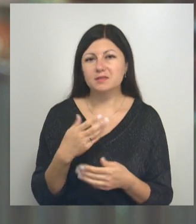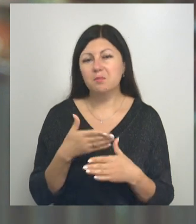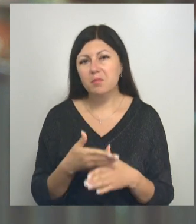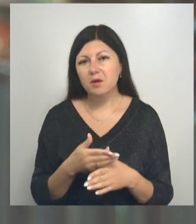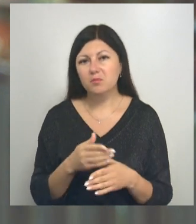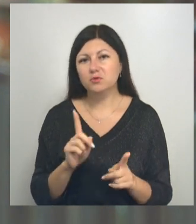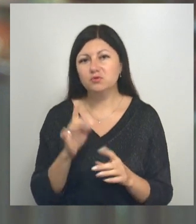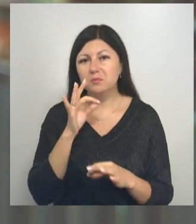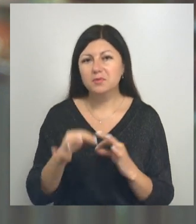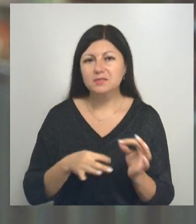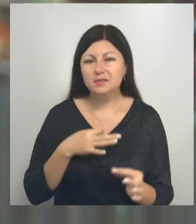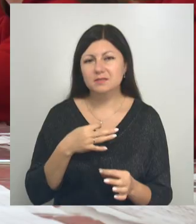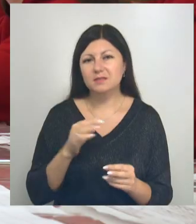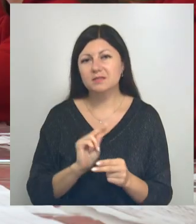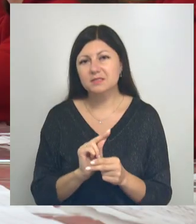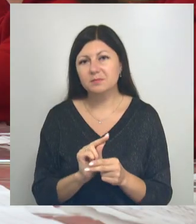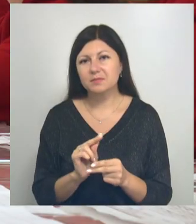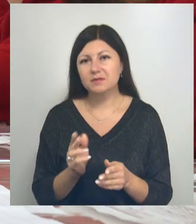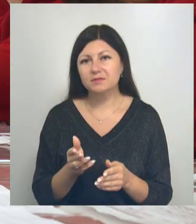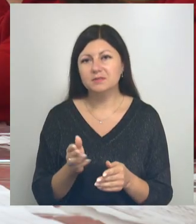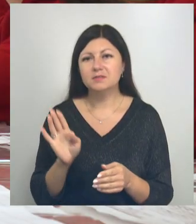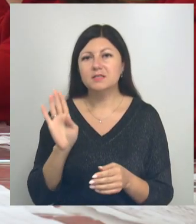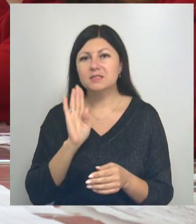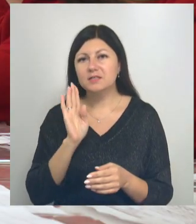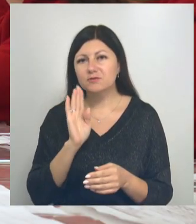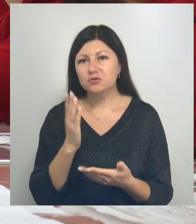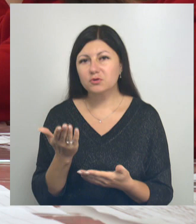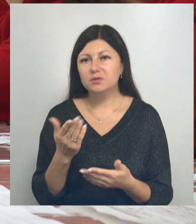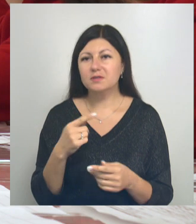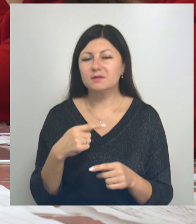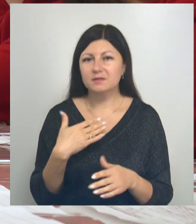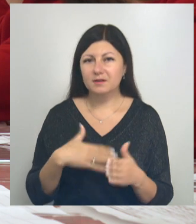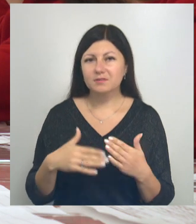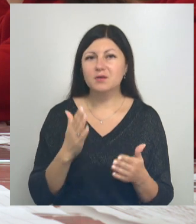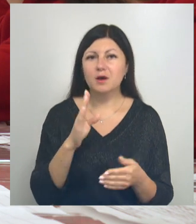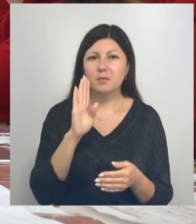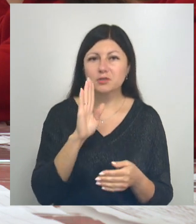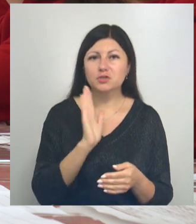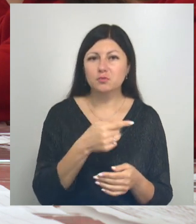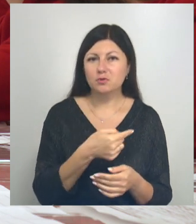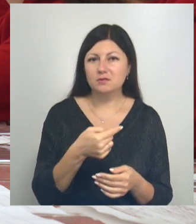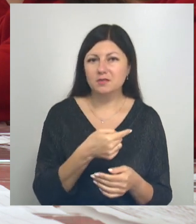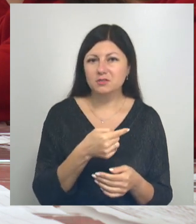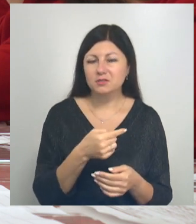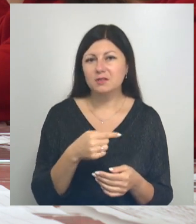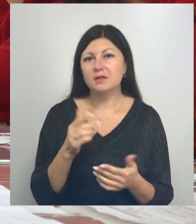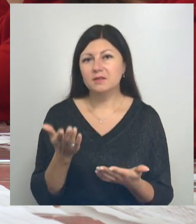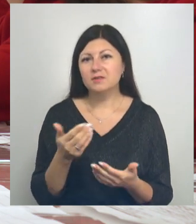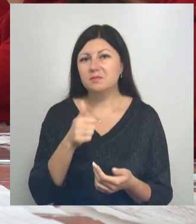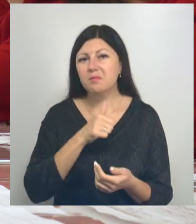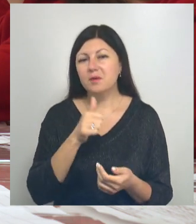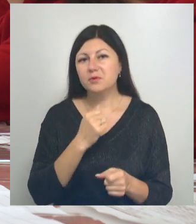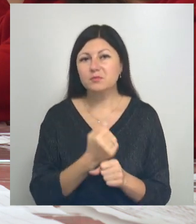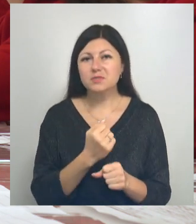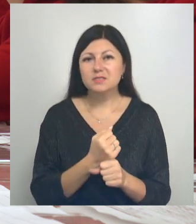помочь, что-то подсказать, исправить. Девчонки будут положительные договорились, а мальчишки будут у нас отрицательными частичками. Давайте попробуем